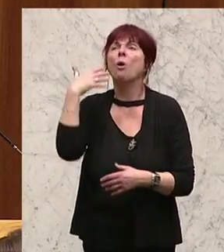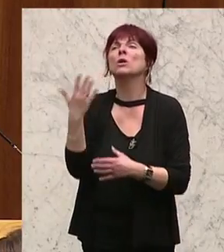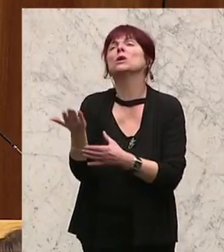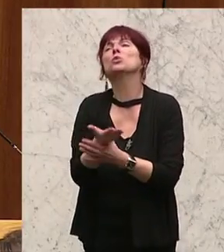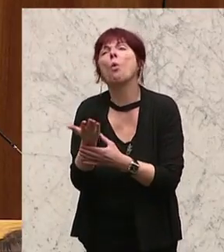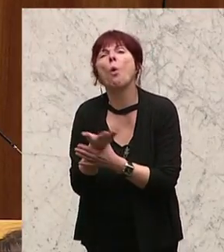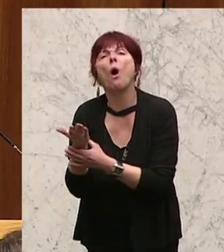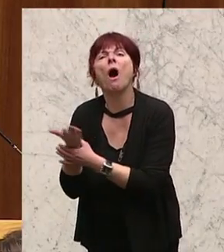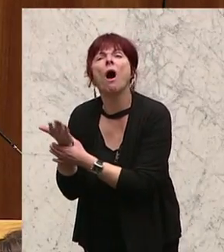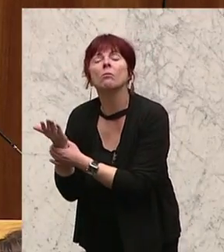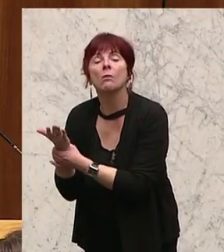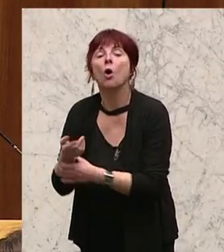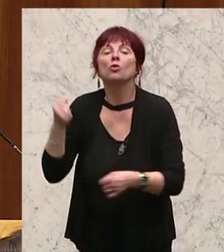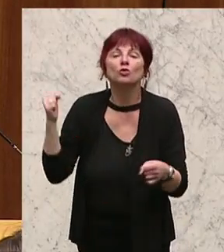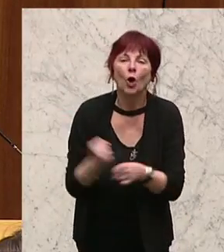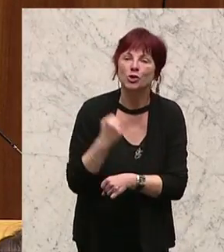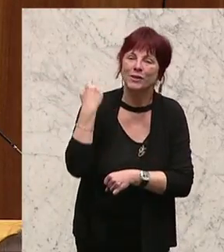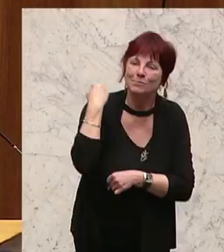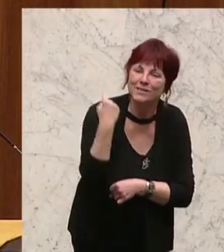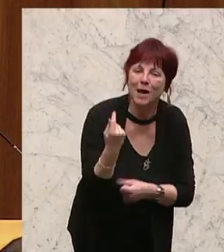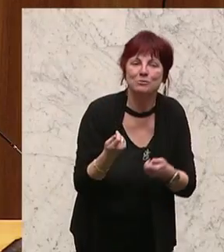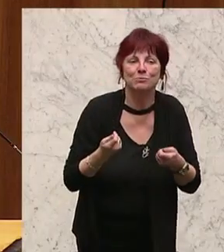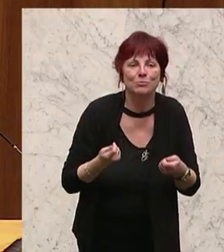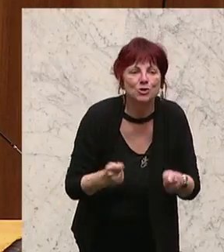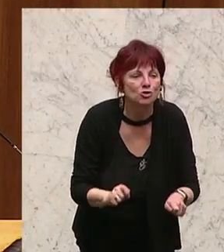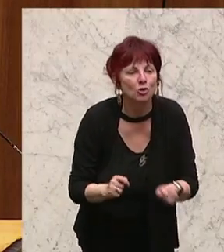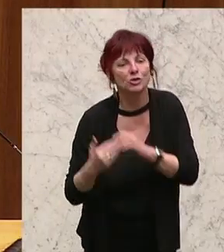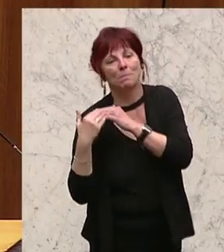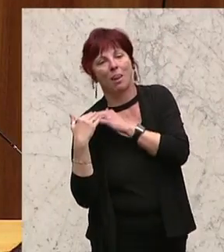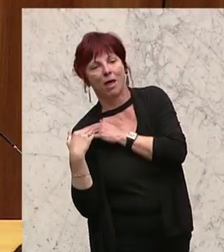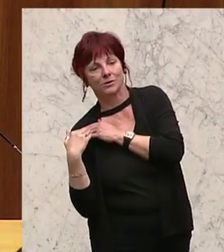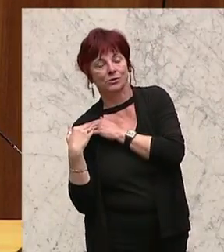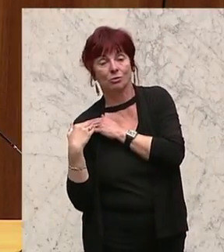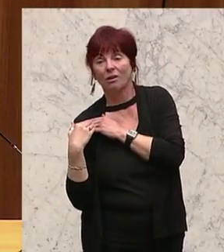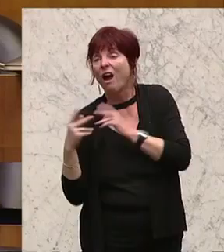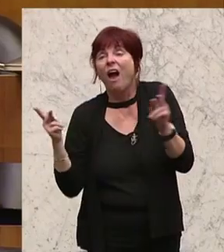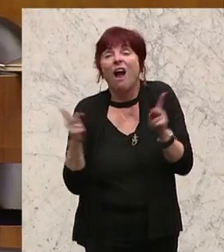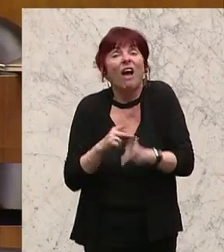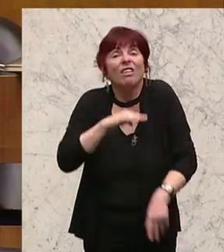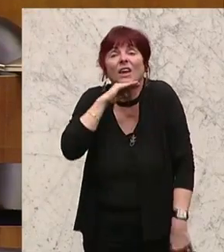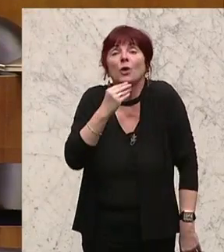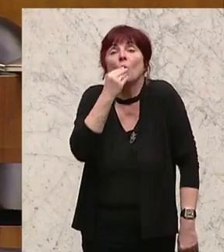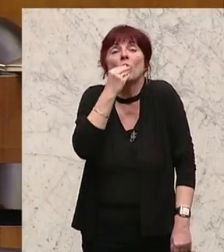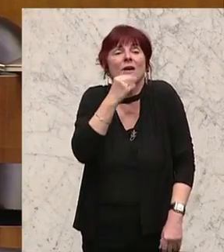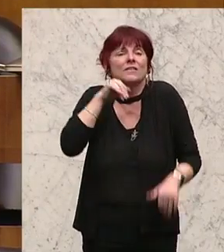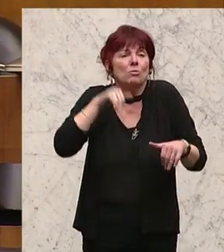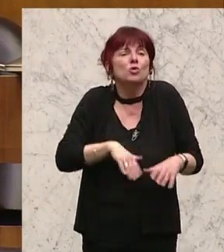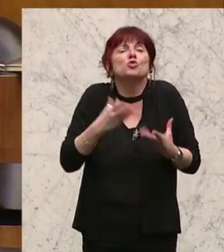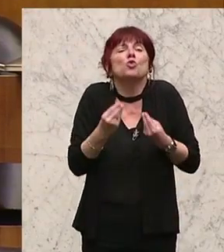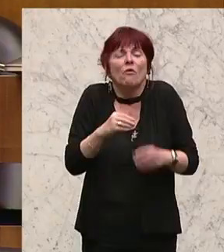und beschließt diese Belastungen. Es ist eine Schande. Man kann gar nicht so viel essen, wie man sich hier übergeben müsste, wenn man ihr zuhört, Herr Präsident.